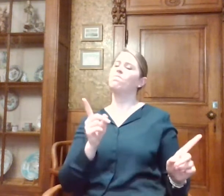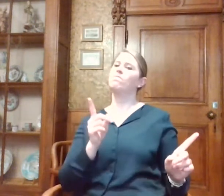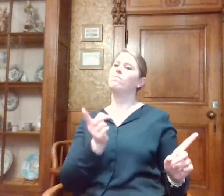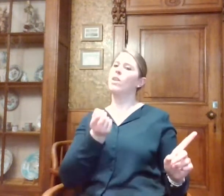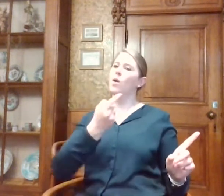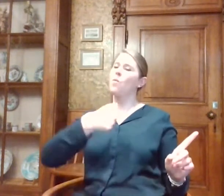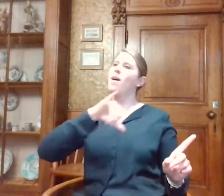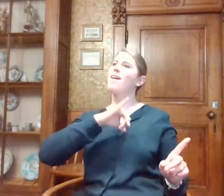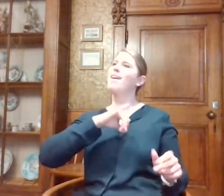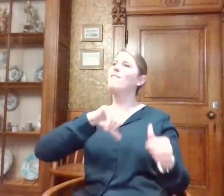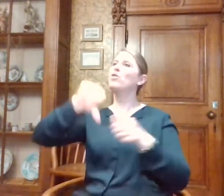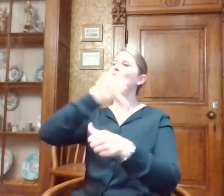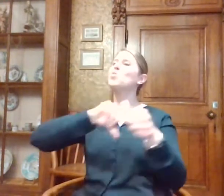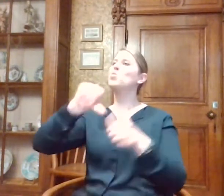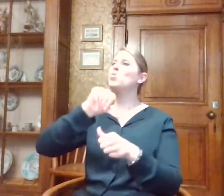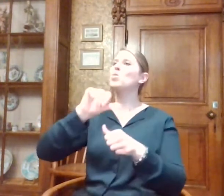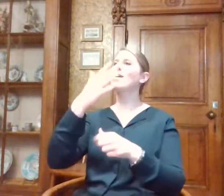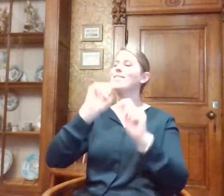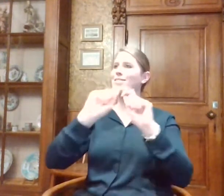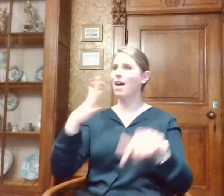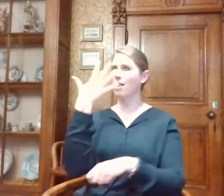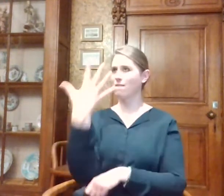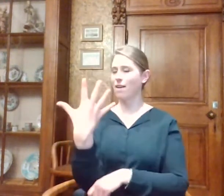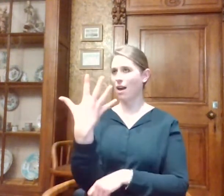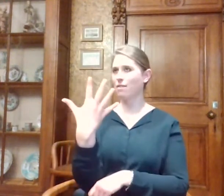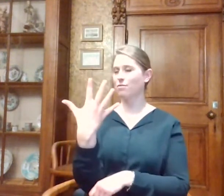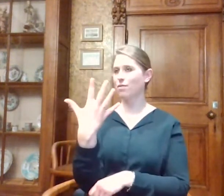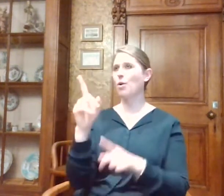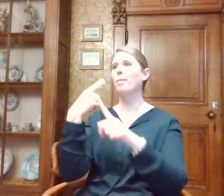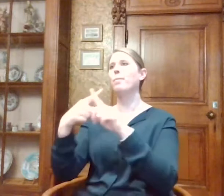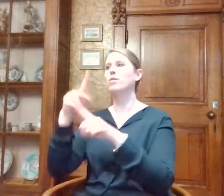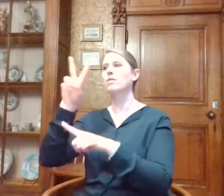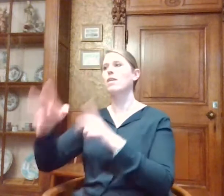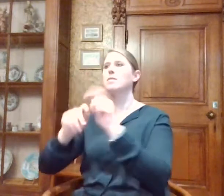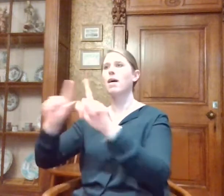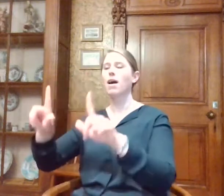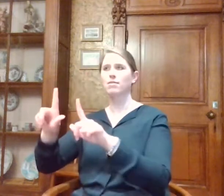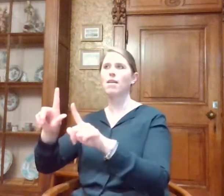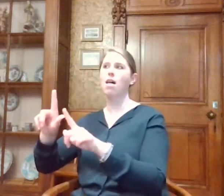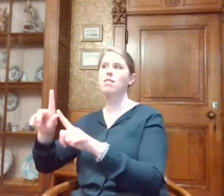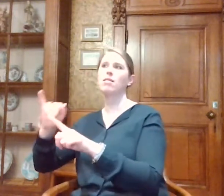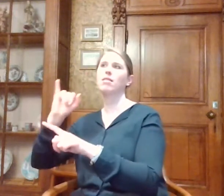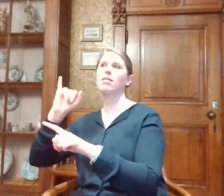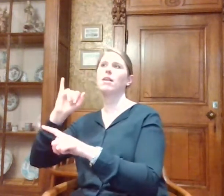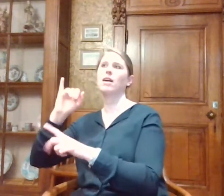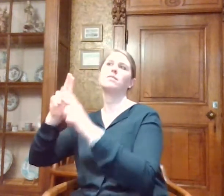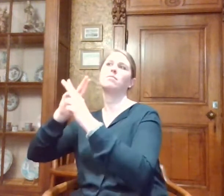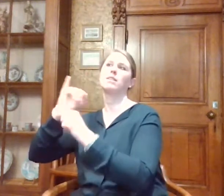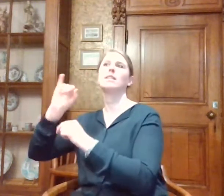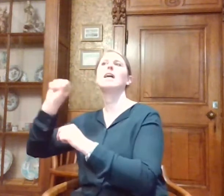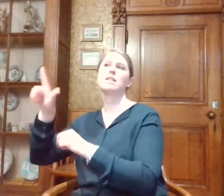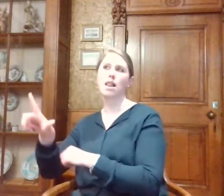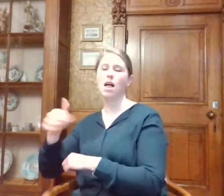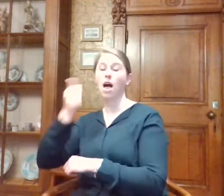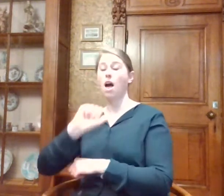die tours aan in vijf talen, plus VGT, plus ASL. Als er een Spanjaard komt, dan gaat hij automatisch in